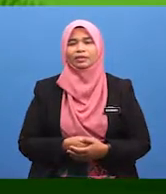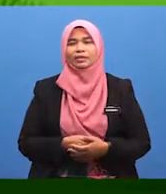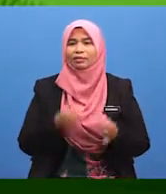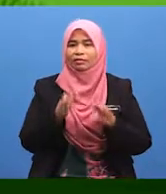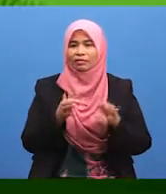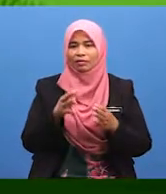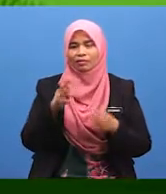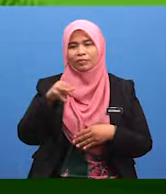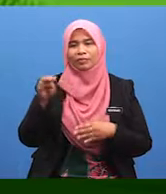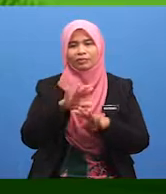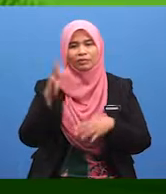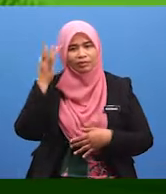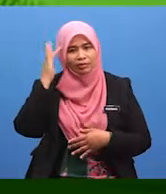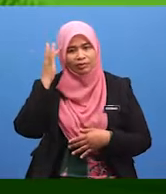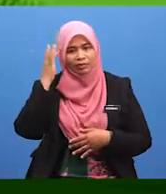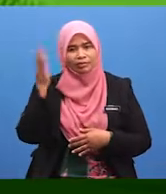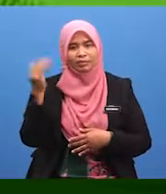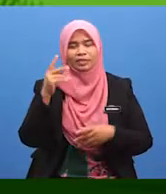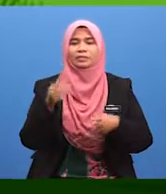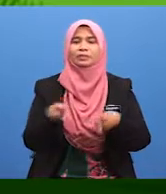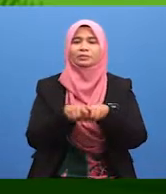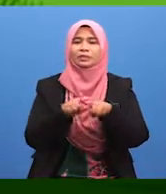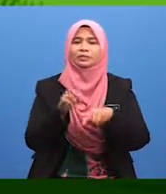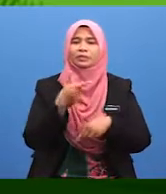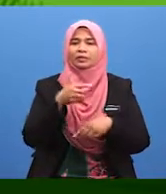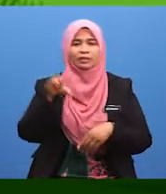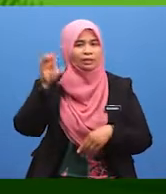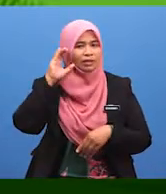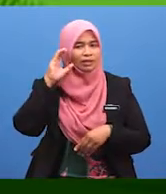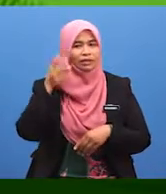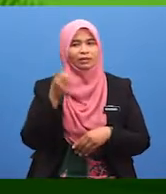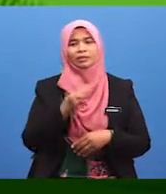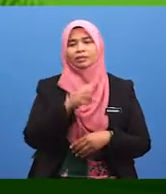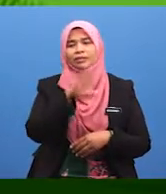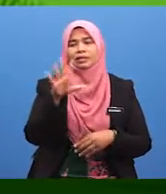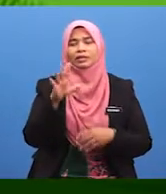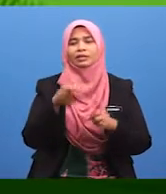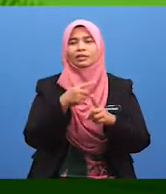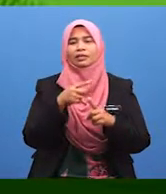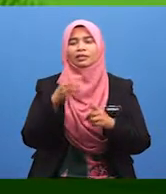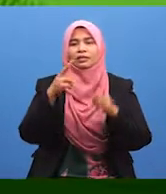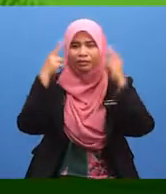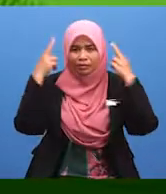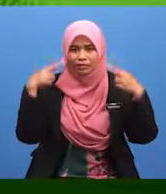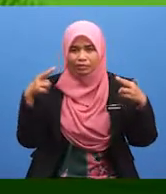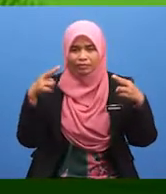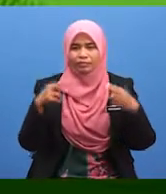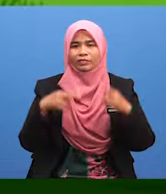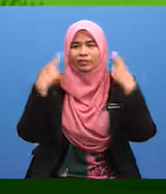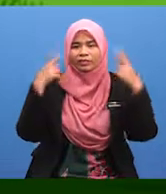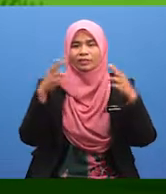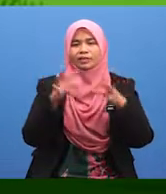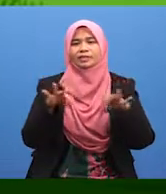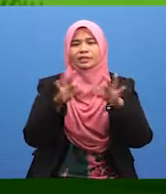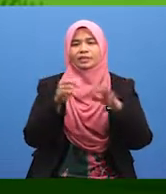Kiranya murid tidak tahu. Mari sama-sama kita mendengar penerangan dari Ustaz. Ustaz,